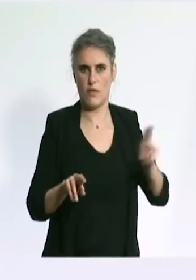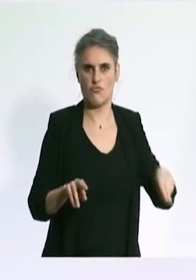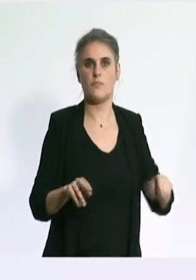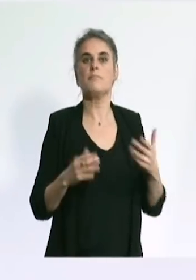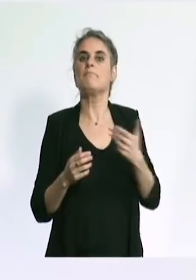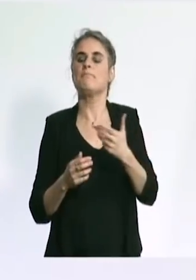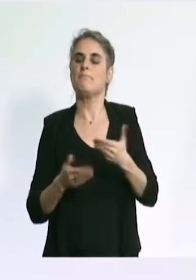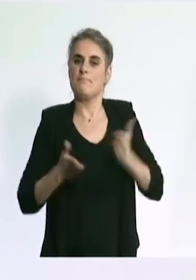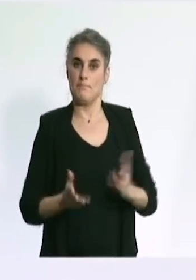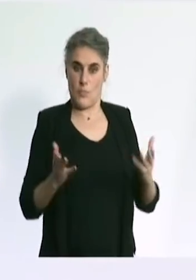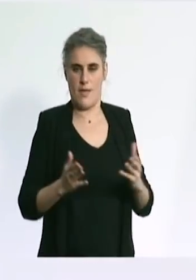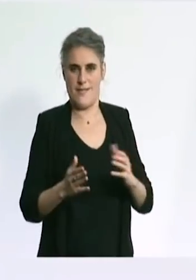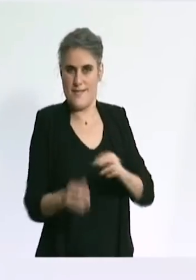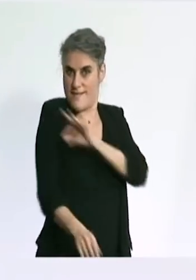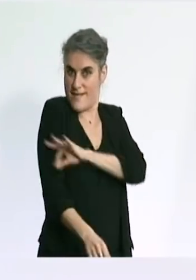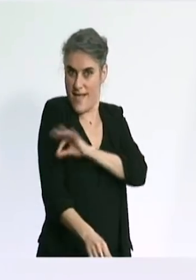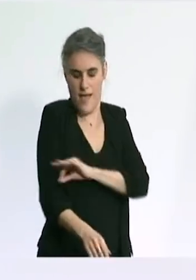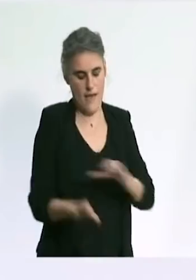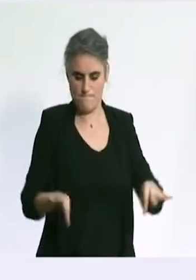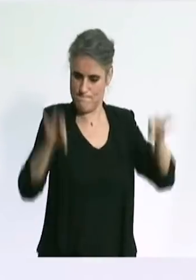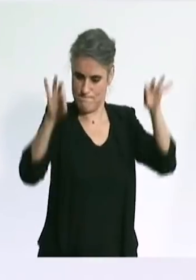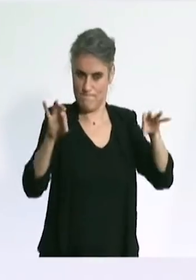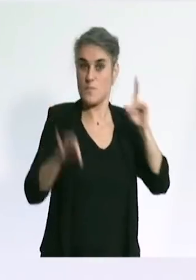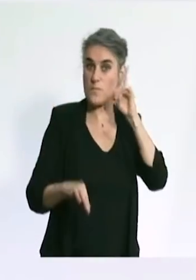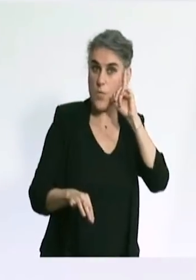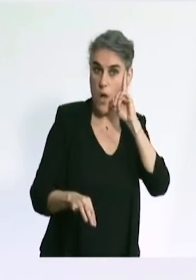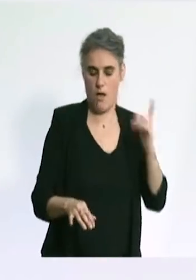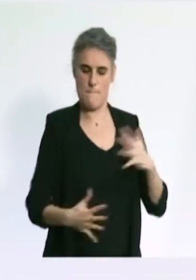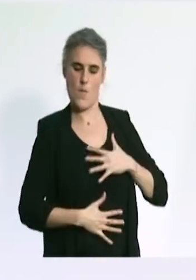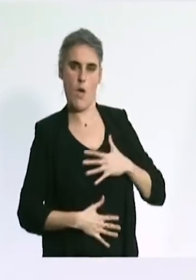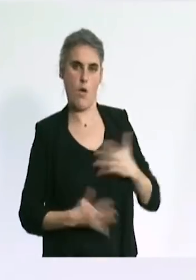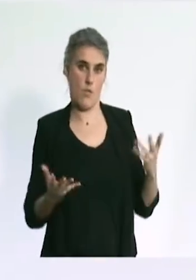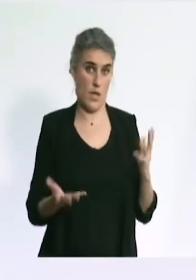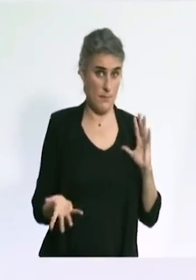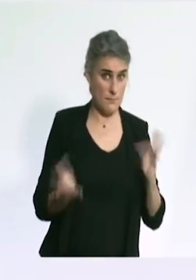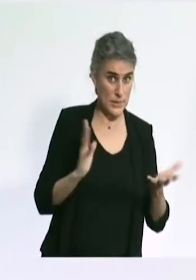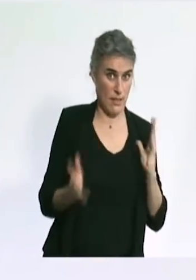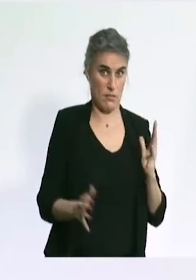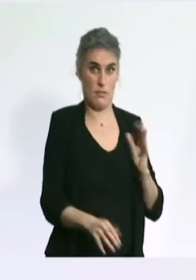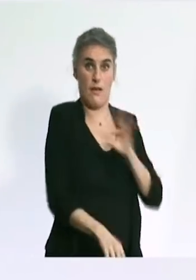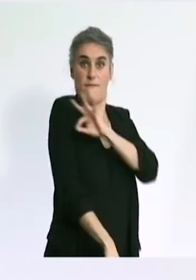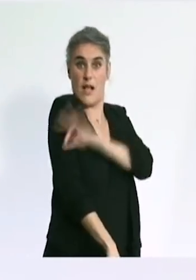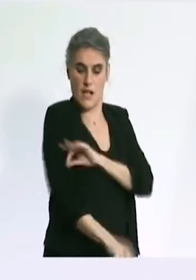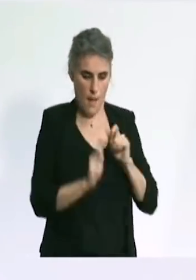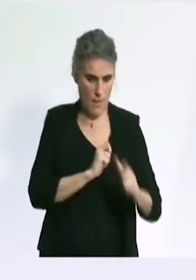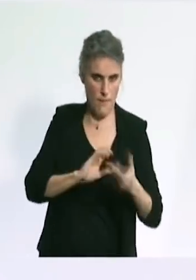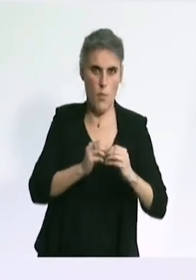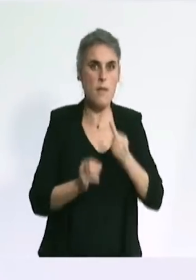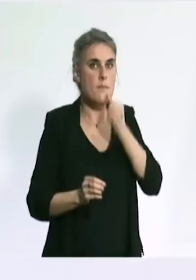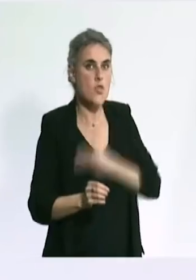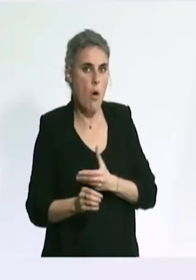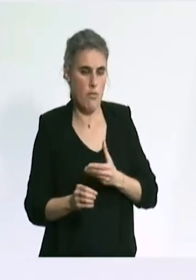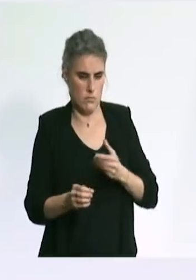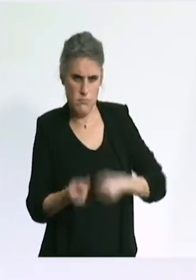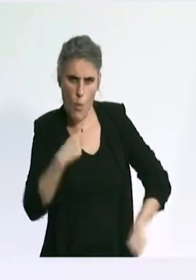AstraZeneca contre le Covid-19 en raison de craintes liées à la formation de troubles de la coagulation chez de très rares